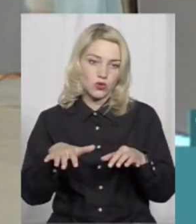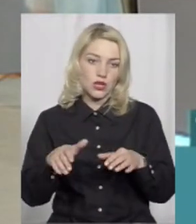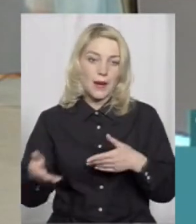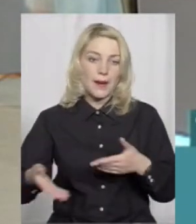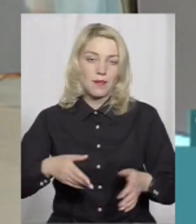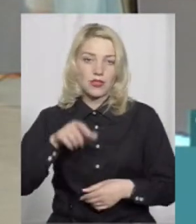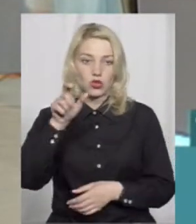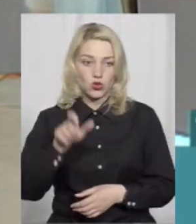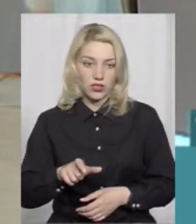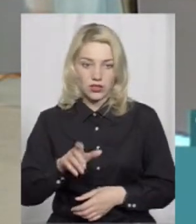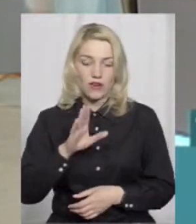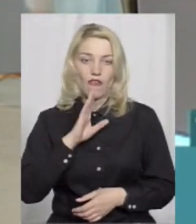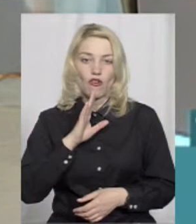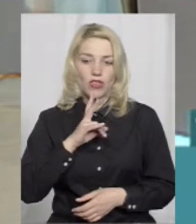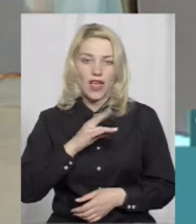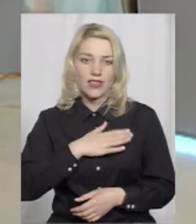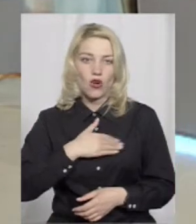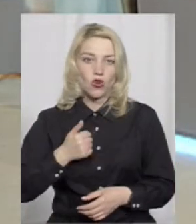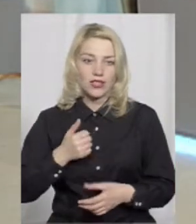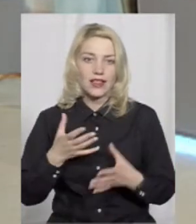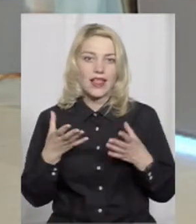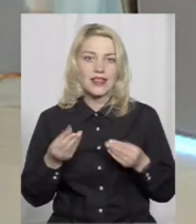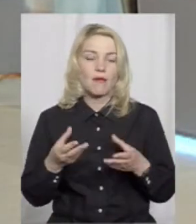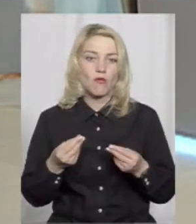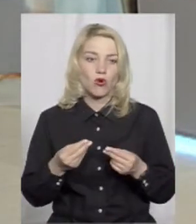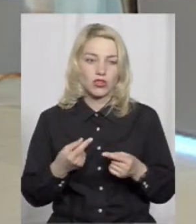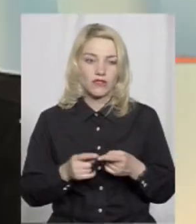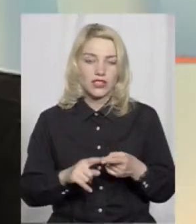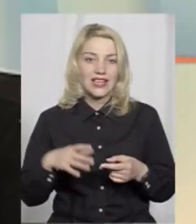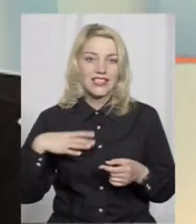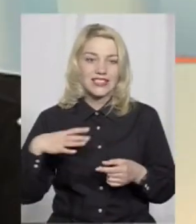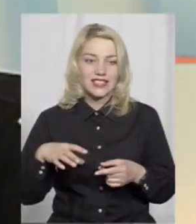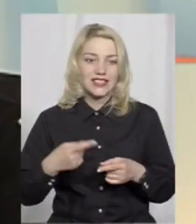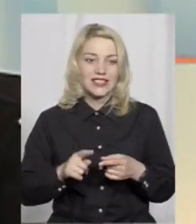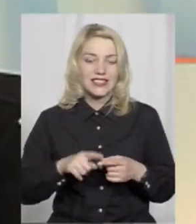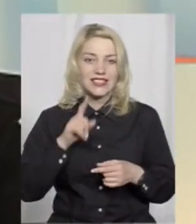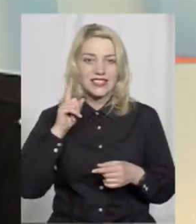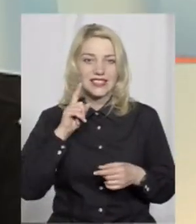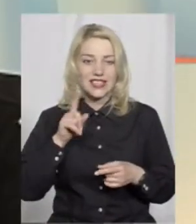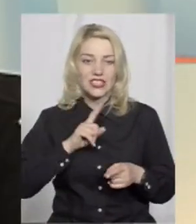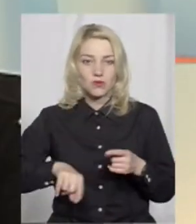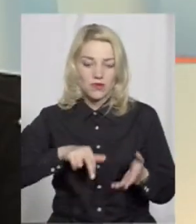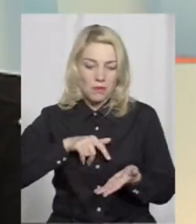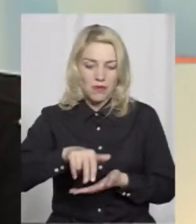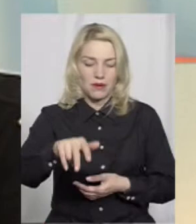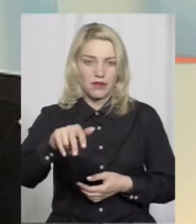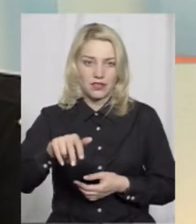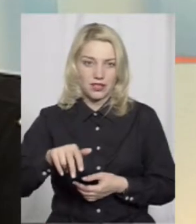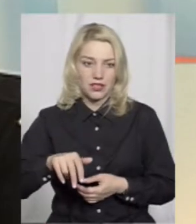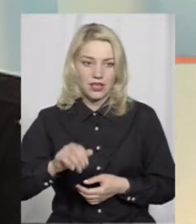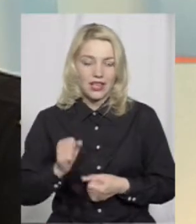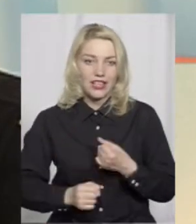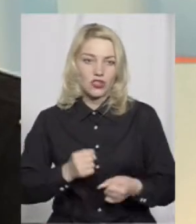Пішохід, вона не хотіла намокнути. Вона чекала цього зеленого світла, щоб бистро перебігти і